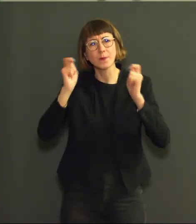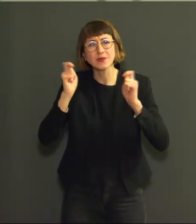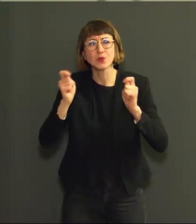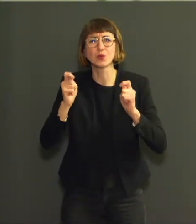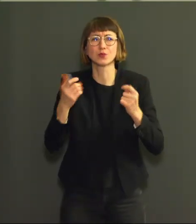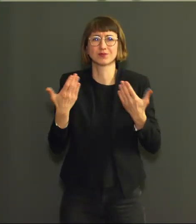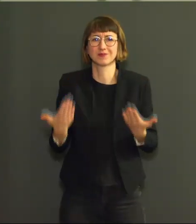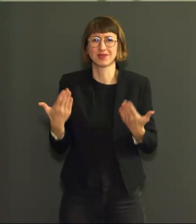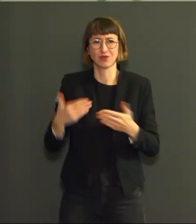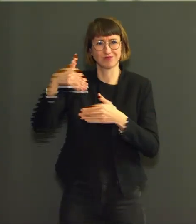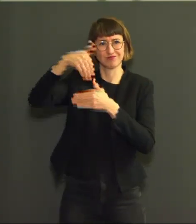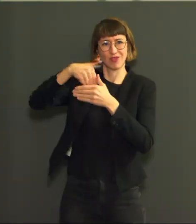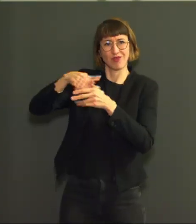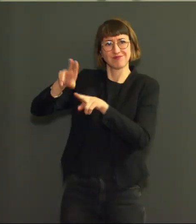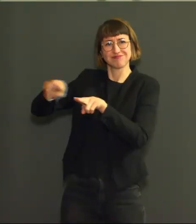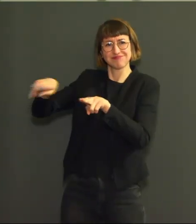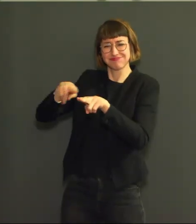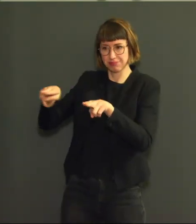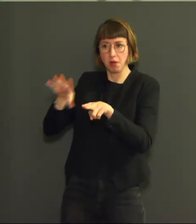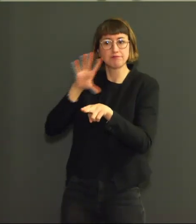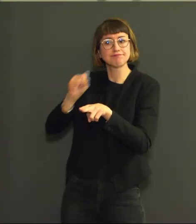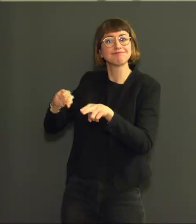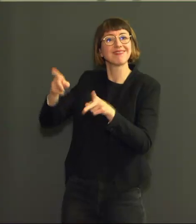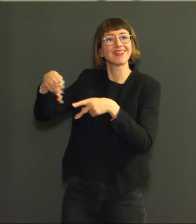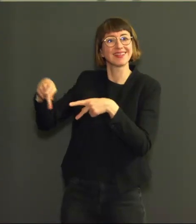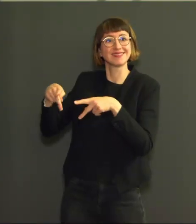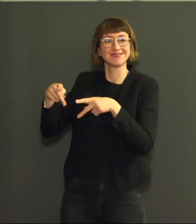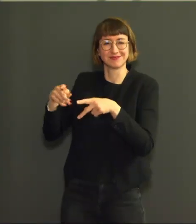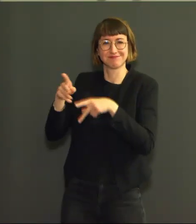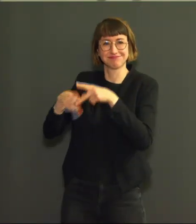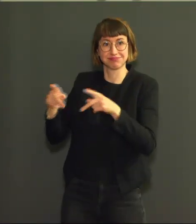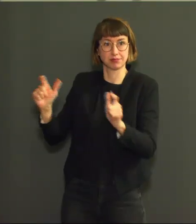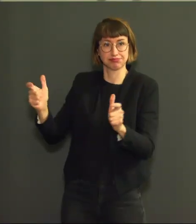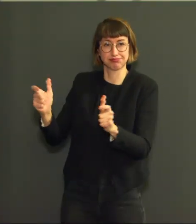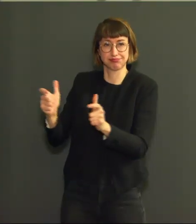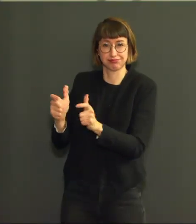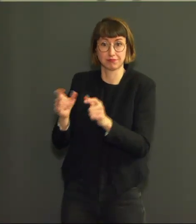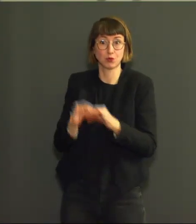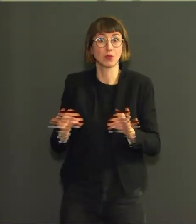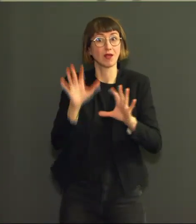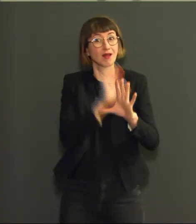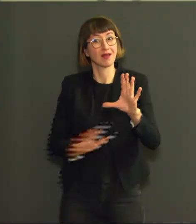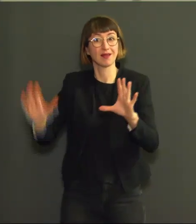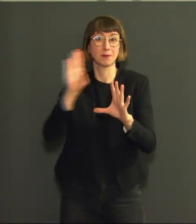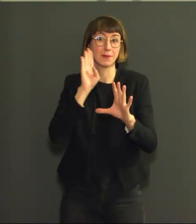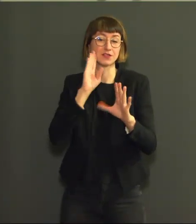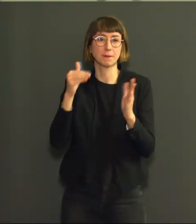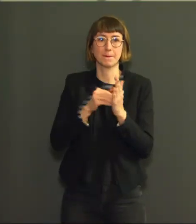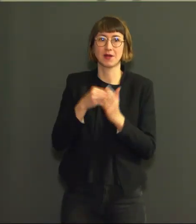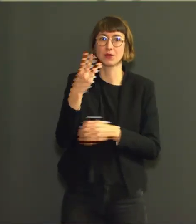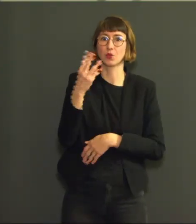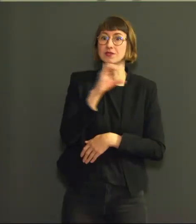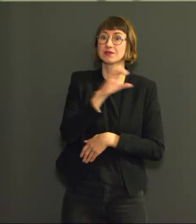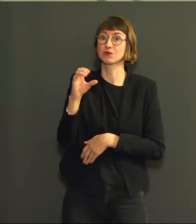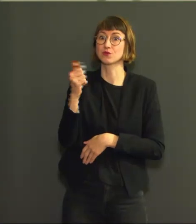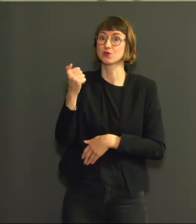assez stable et nous sommes actuellement à 1 366 patients hospitalisés au total, dont 491